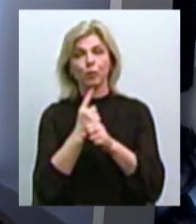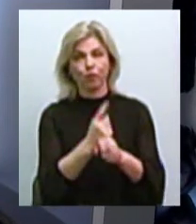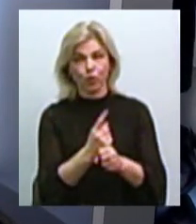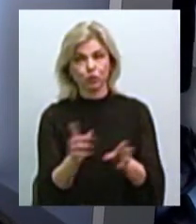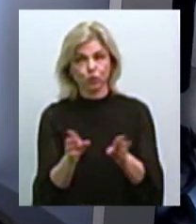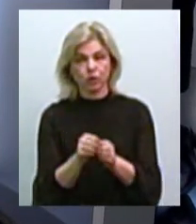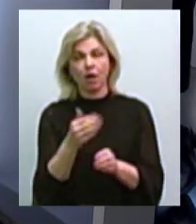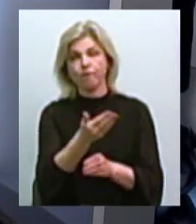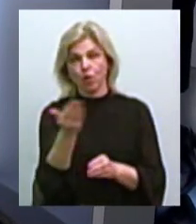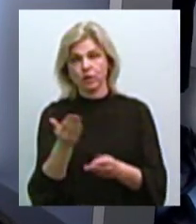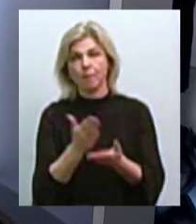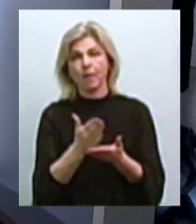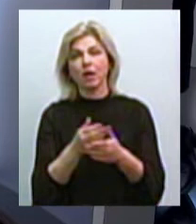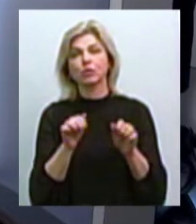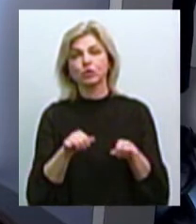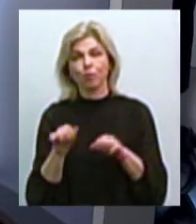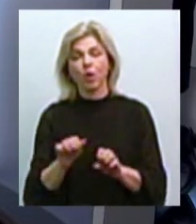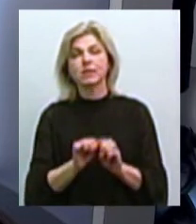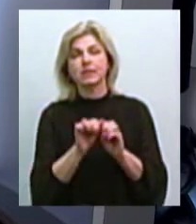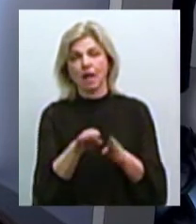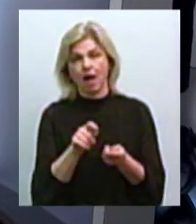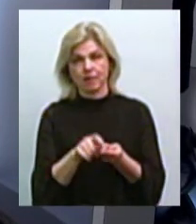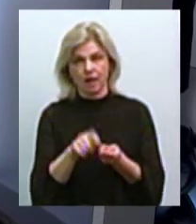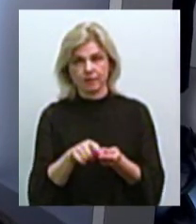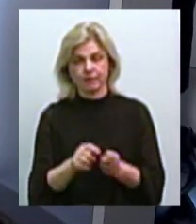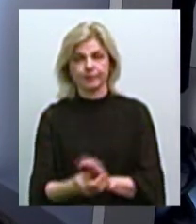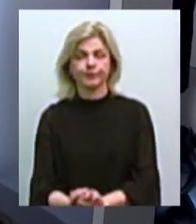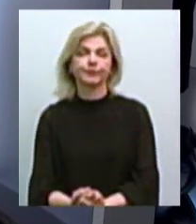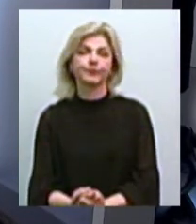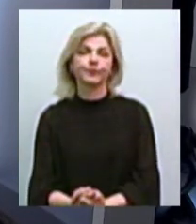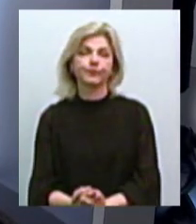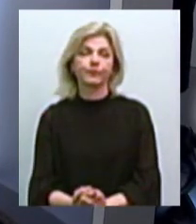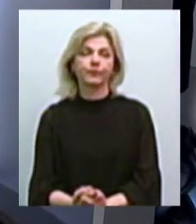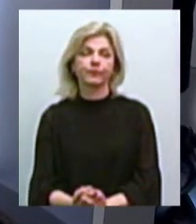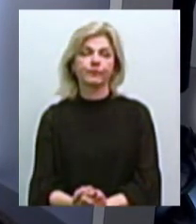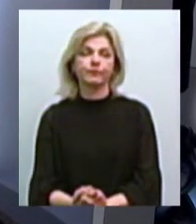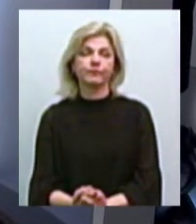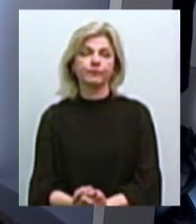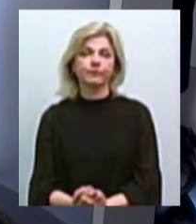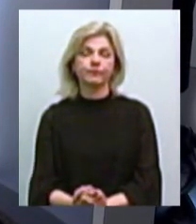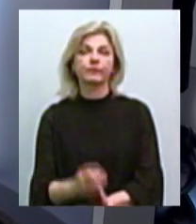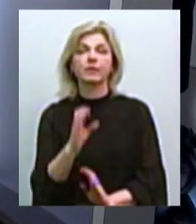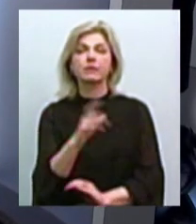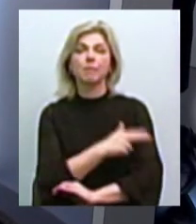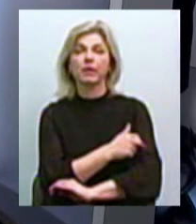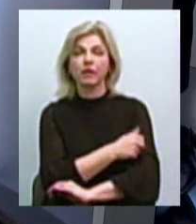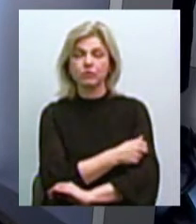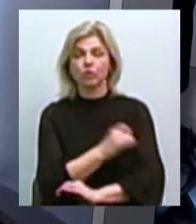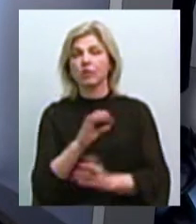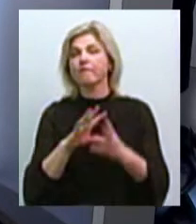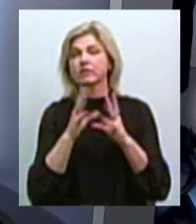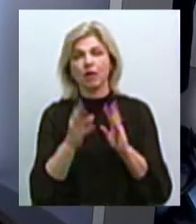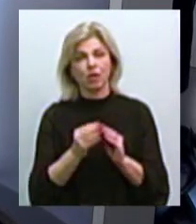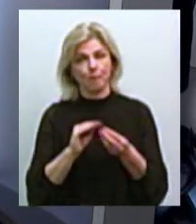мають змогу пройти і здати ці аналізи. Тому з медициною і з медичною складовою взагалі